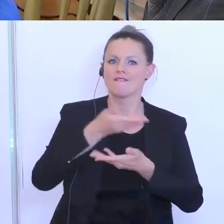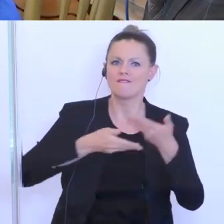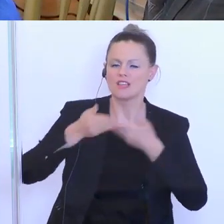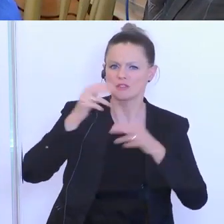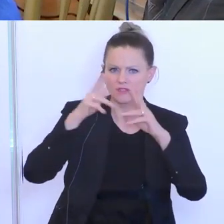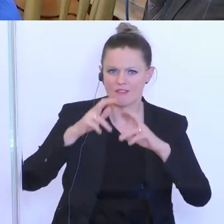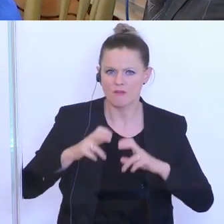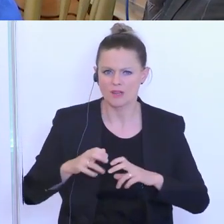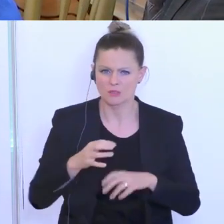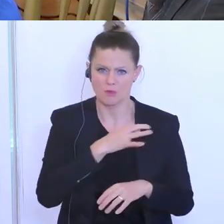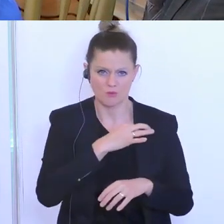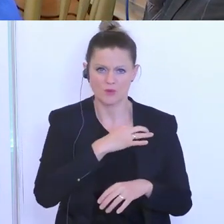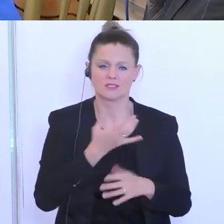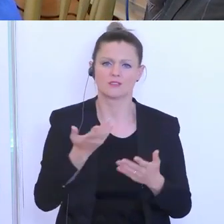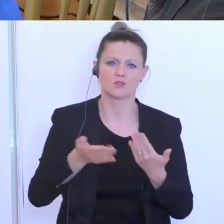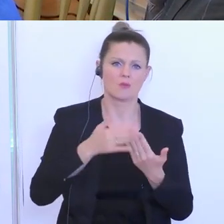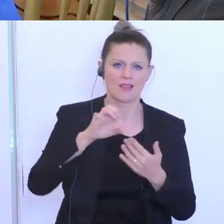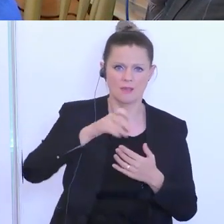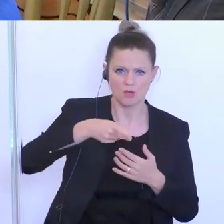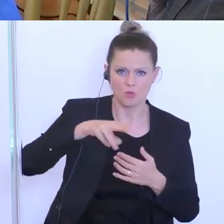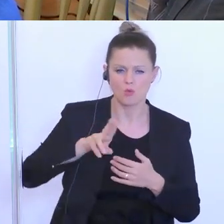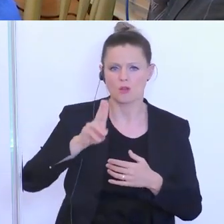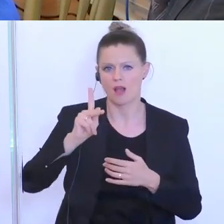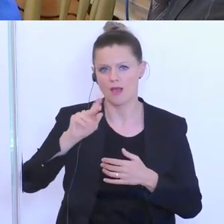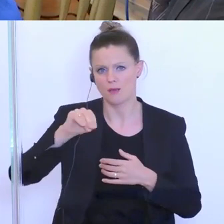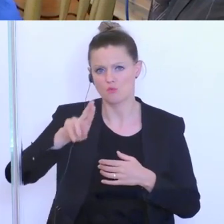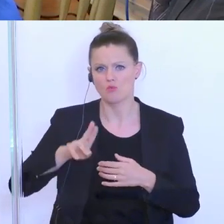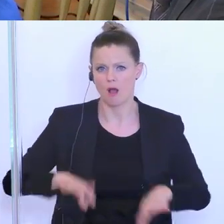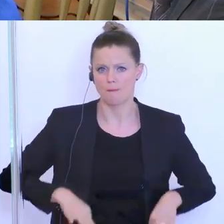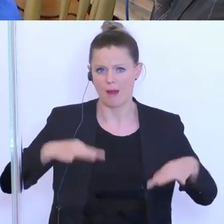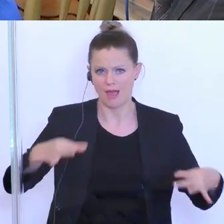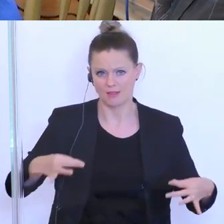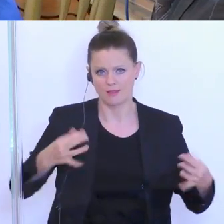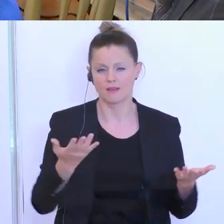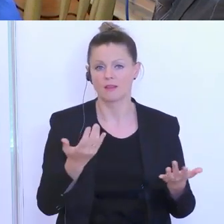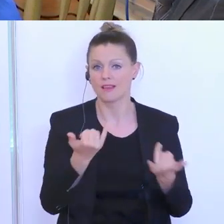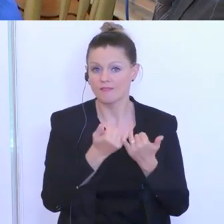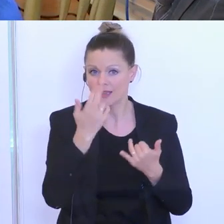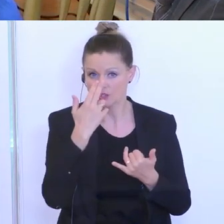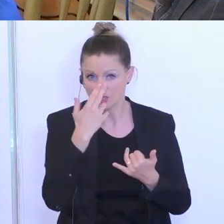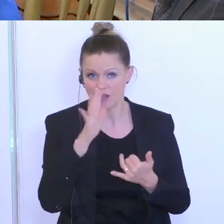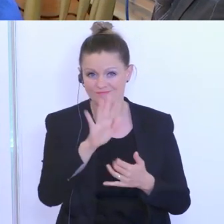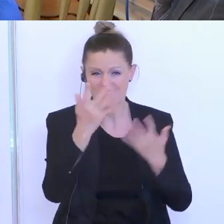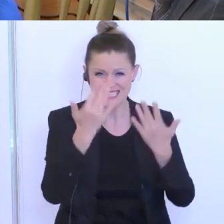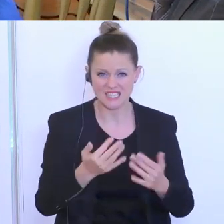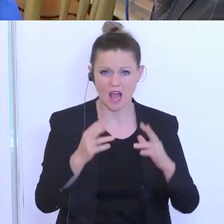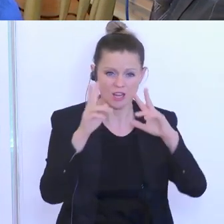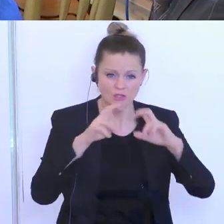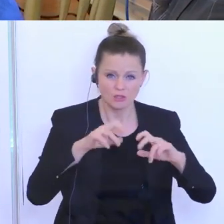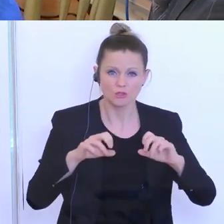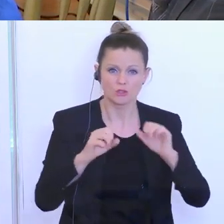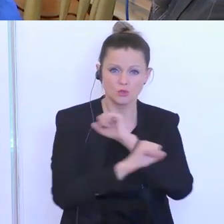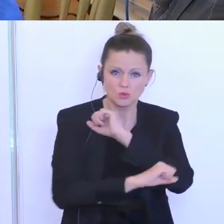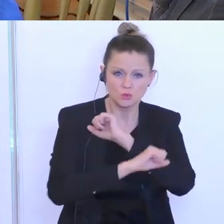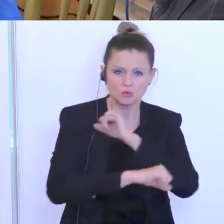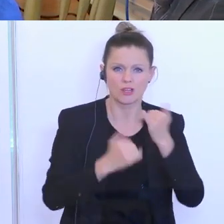Pleitewelle von Unternehmen, EPUs, KMUs, auch größeren Unternehmen. Wie schauen Ihre Zahlen aus, Ihre Studien? Womit rechnen Sie